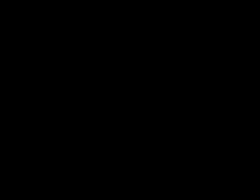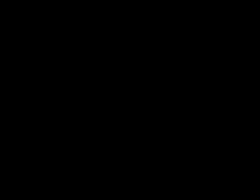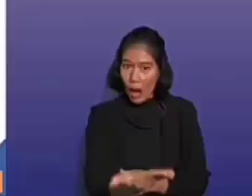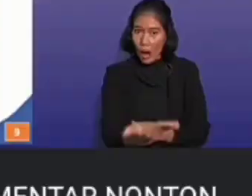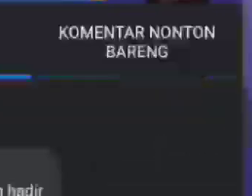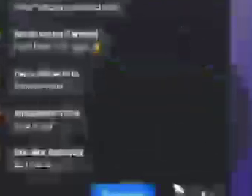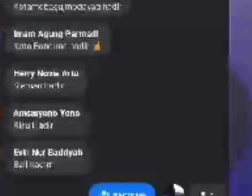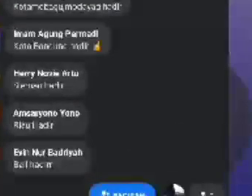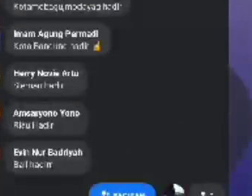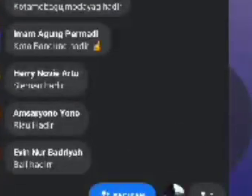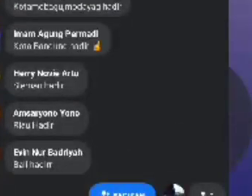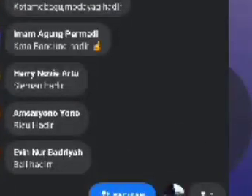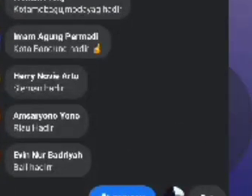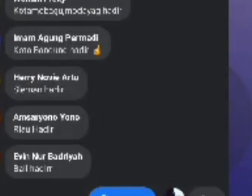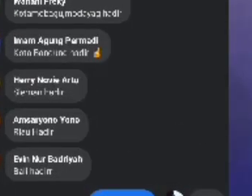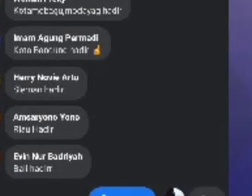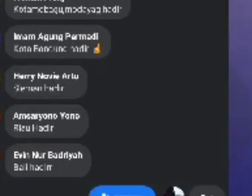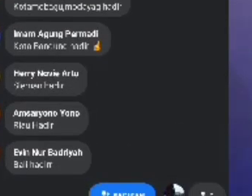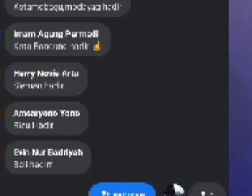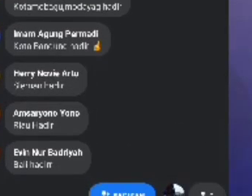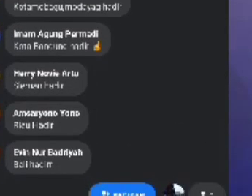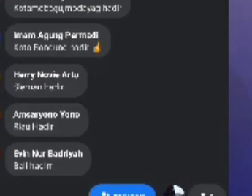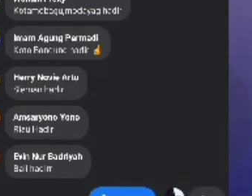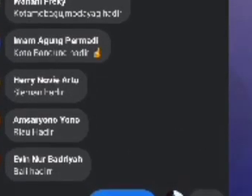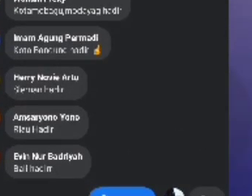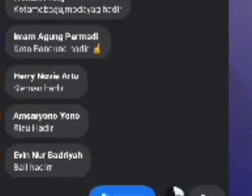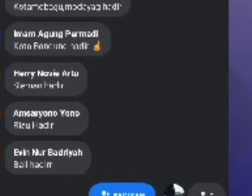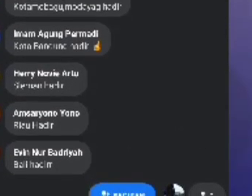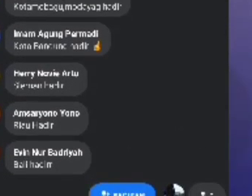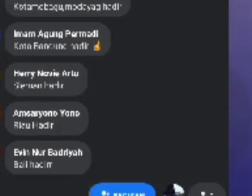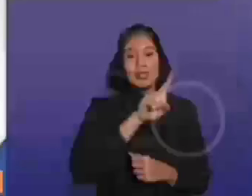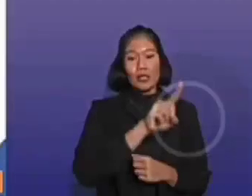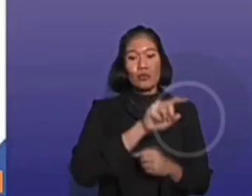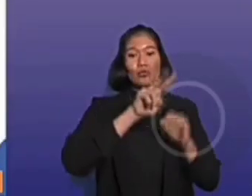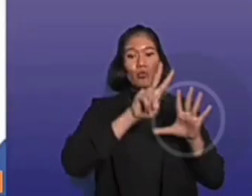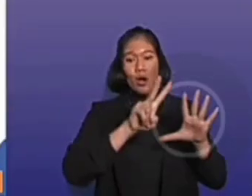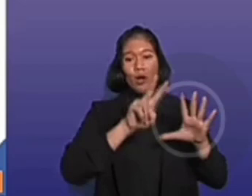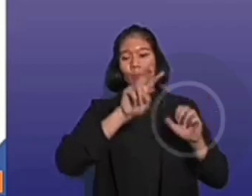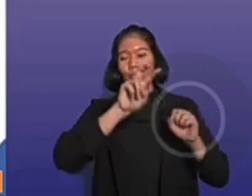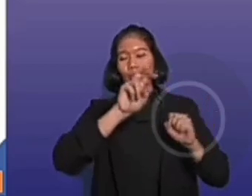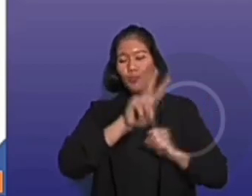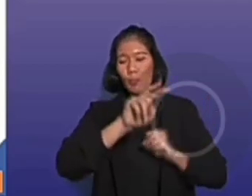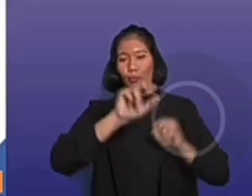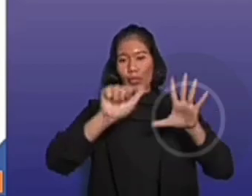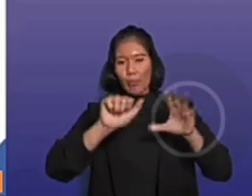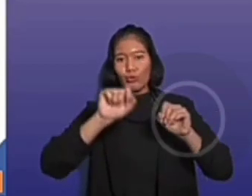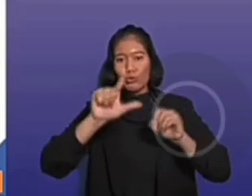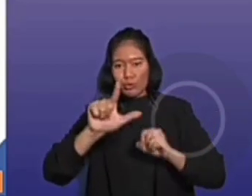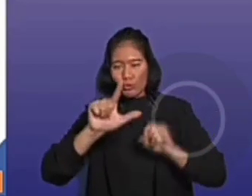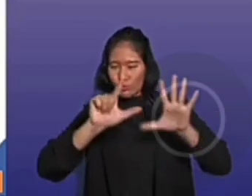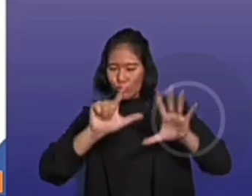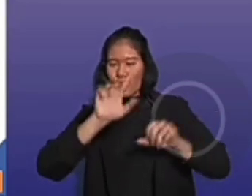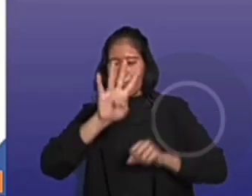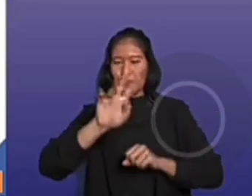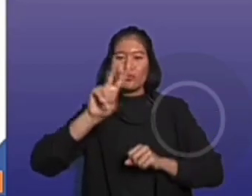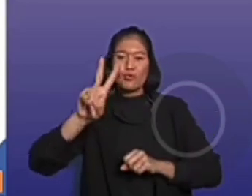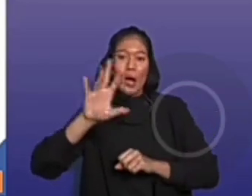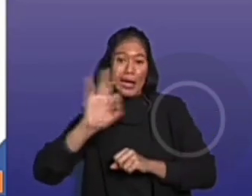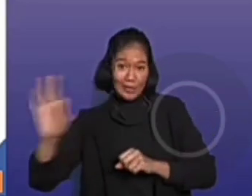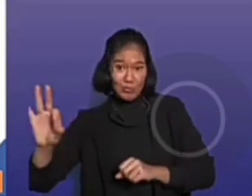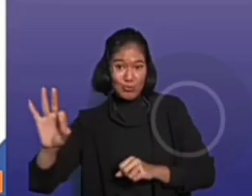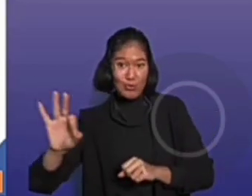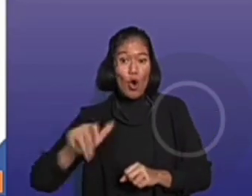kepulangannya dijemput keluarga. Dari 126.742.000 PMI yang